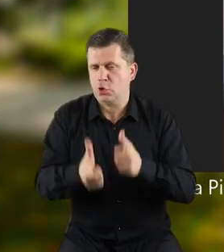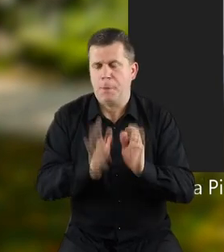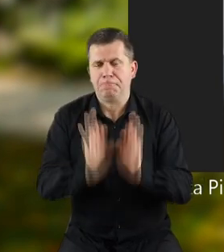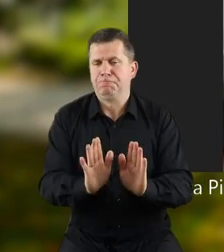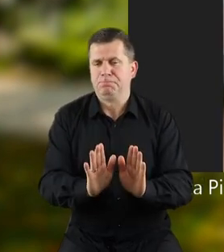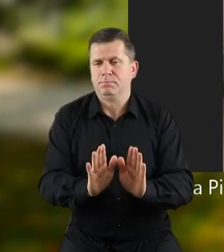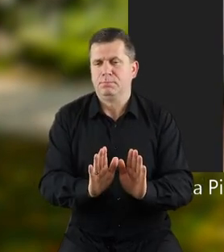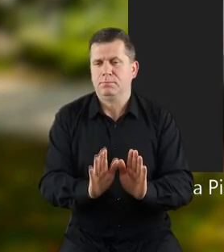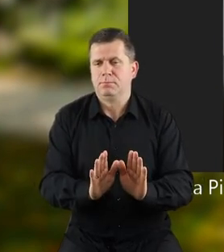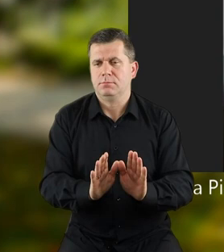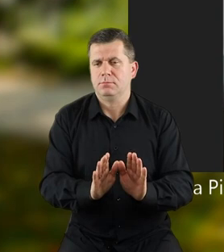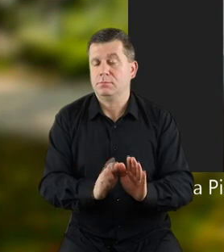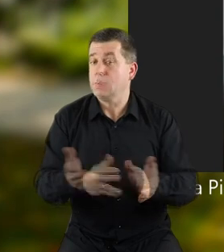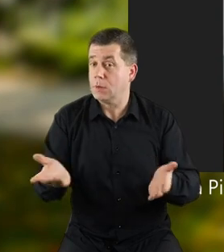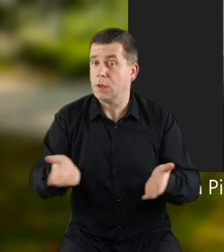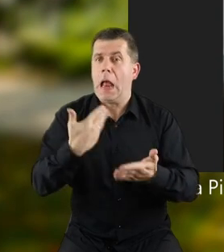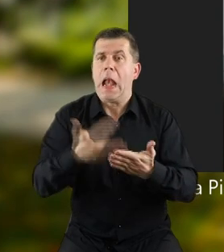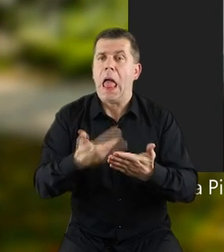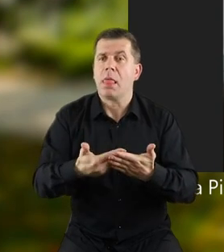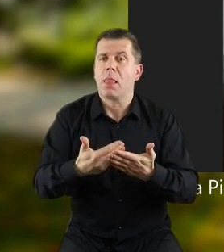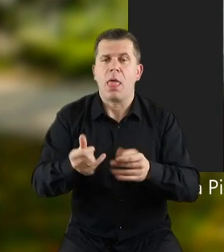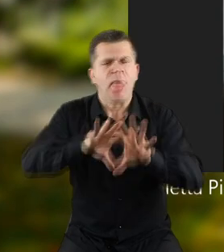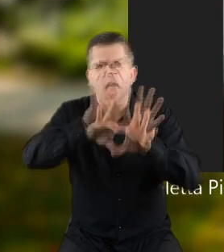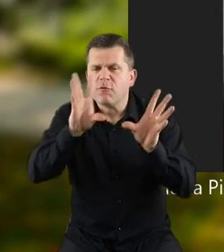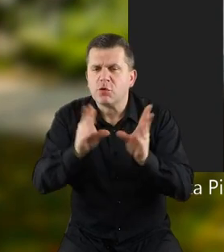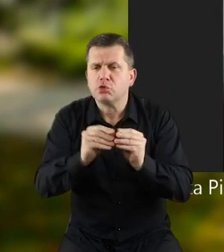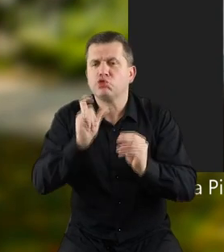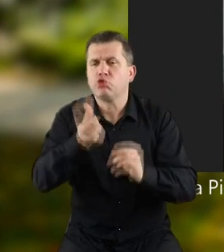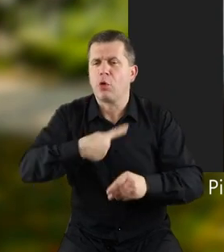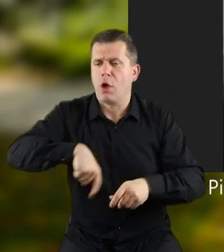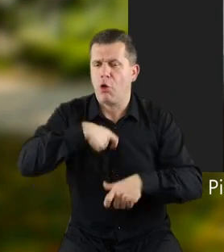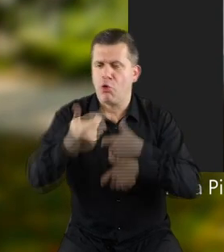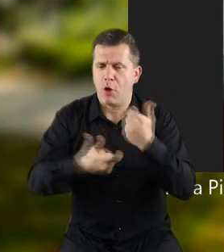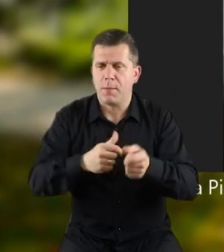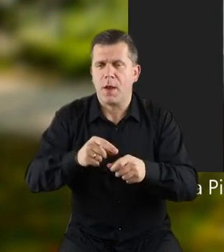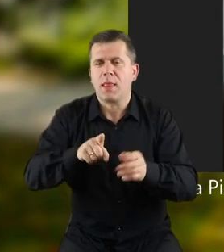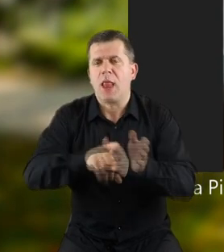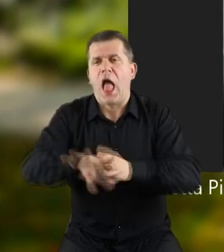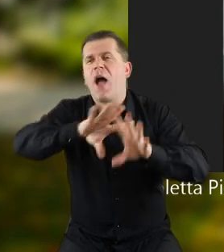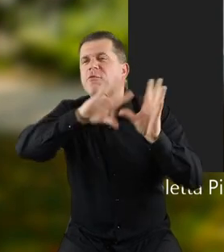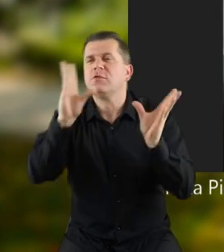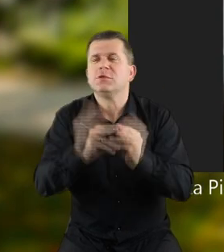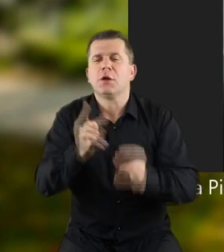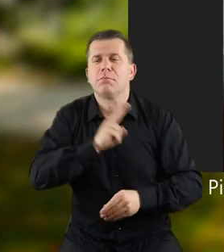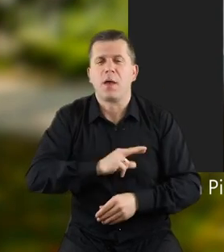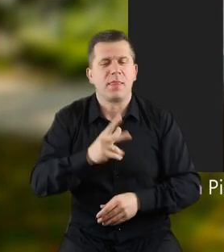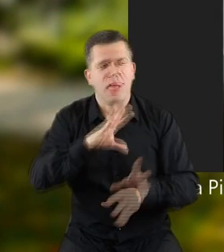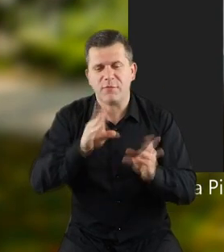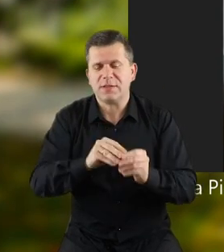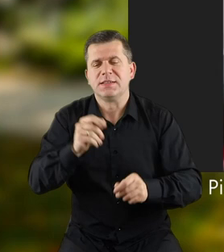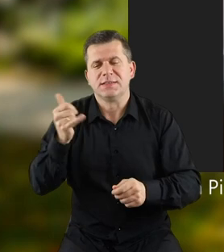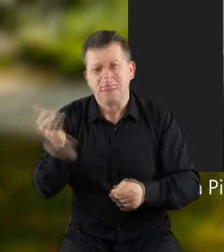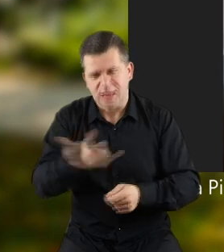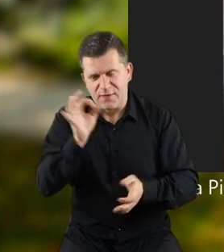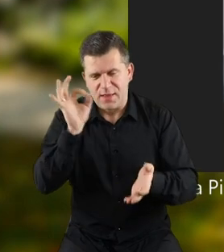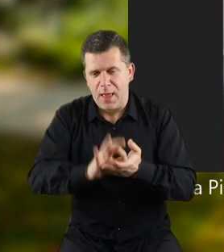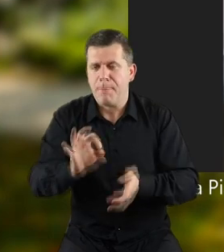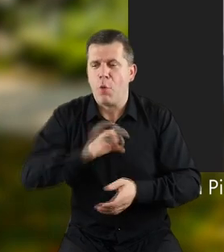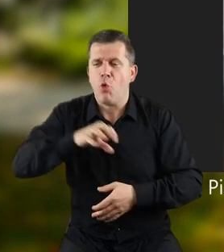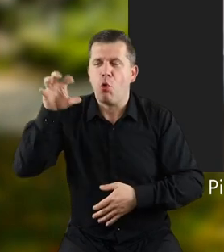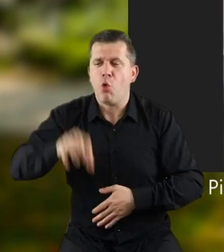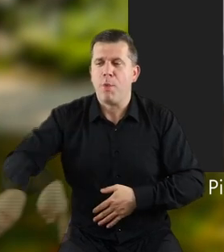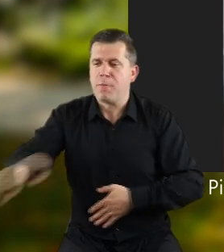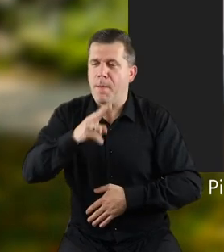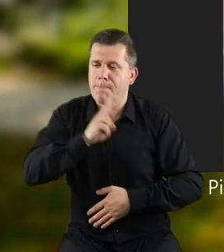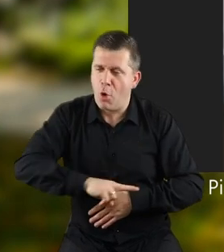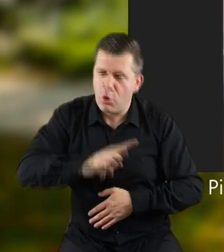nie robić, słuchajcie. Dlatego, że nie wszystko, co stworzymy, podoba się wszystkim, prawda? Zawsze znajdziemy swoich